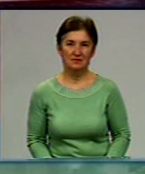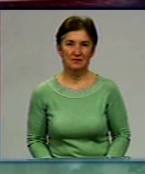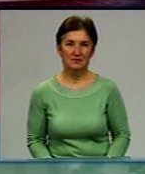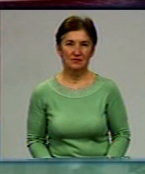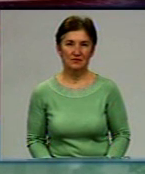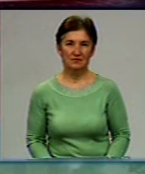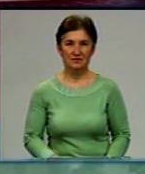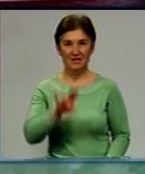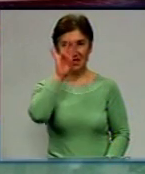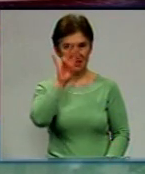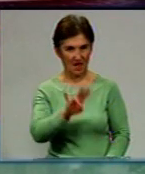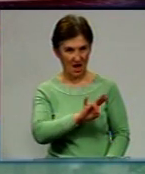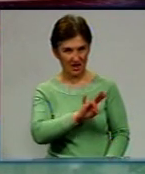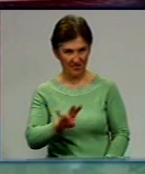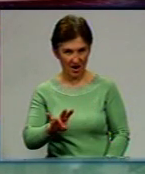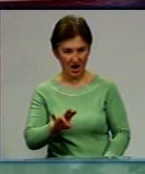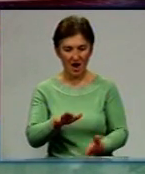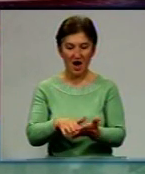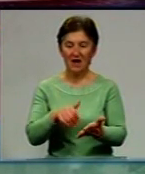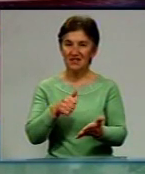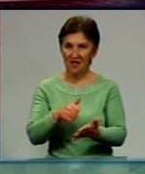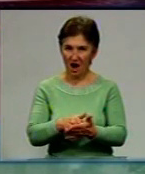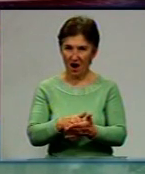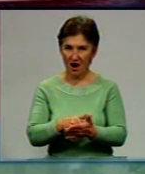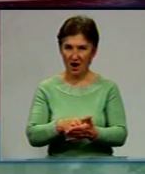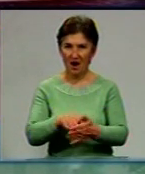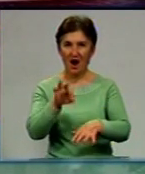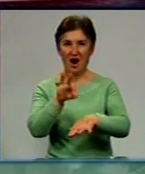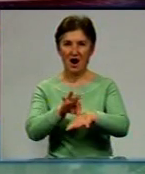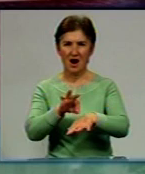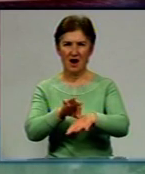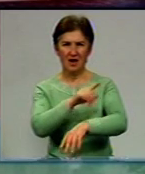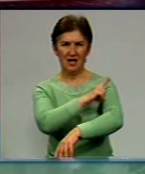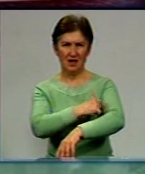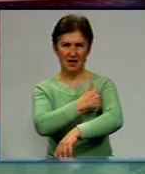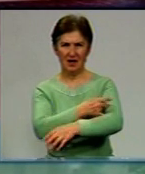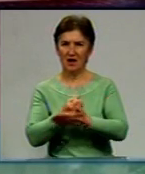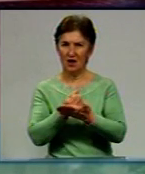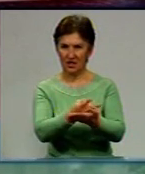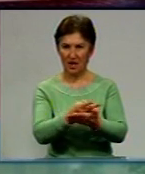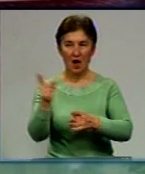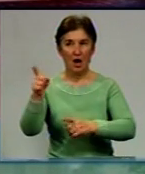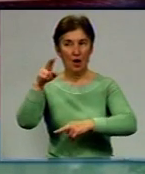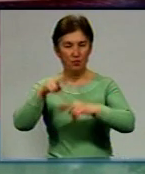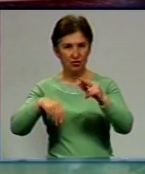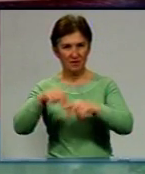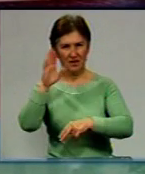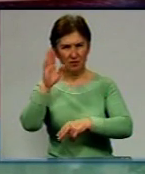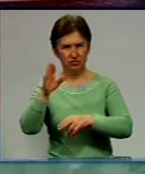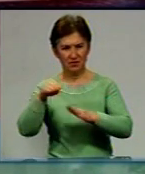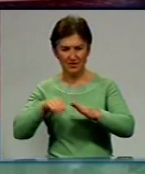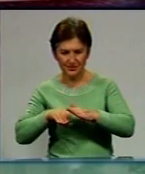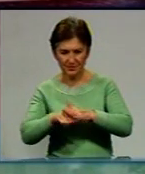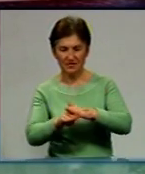Церква для лікарні. На території онкологічного диспансеру з'явиться храм. Водівельники вже майже завершили закладати